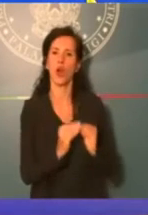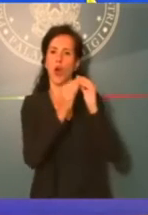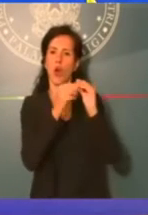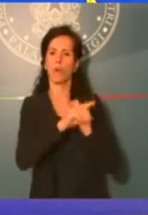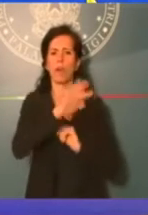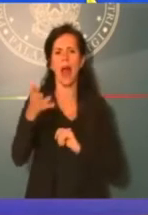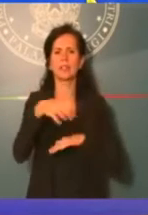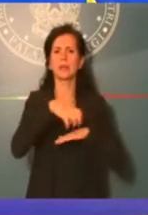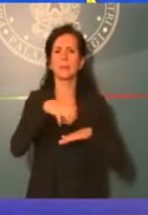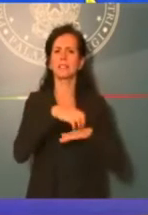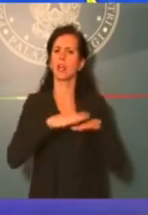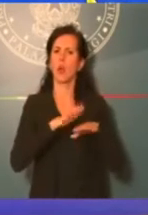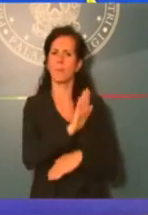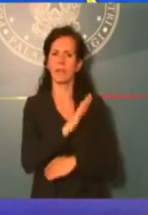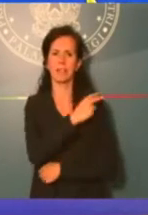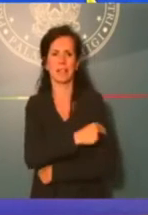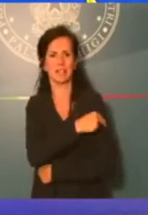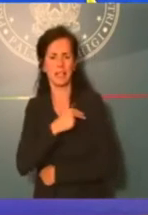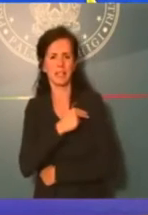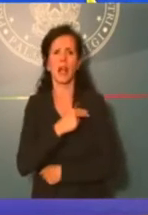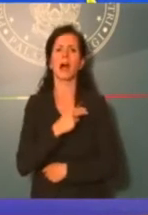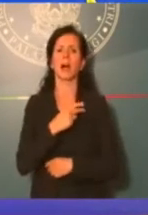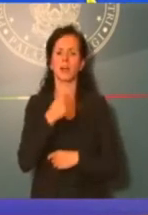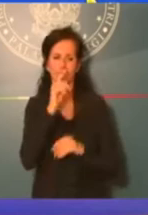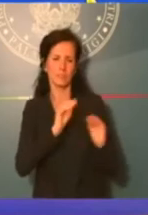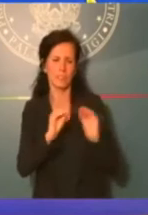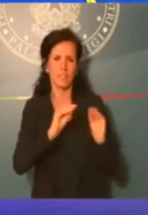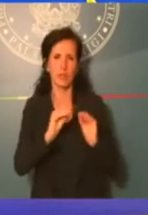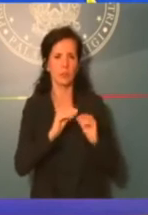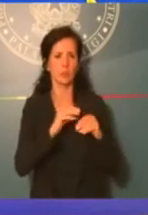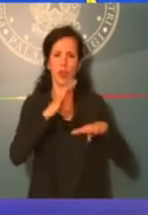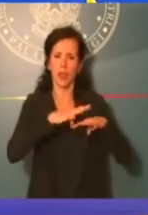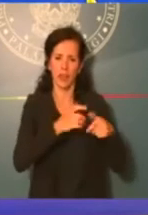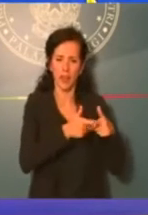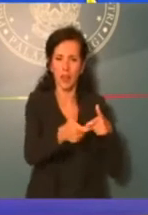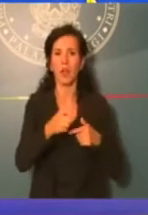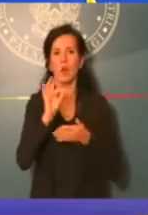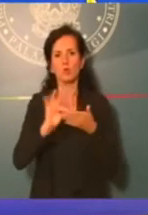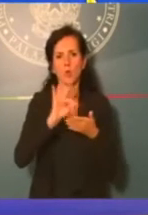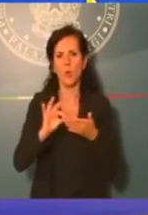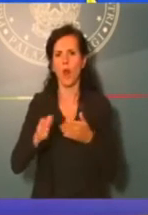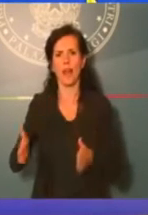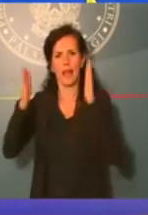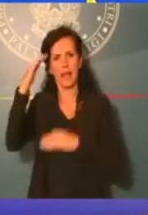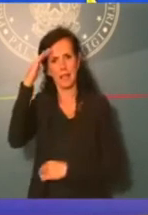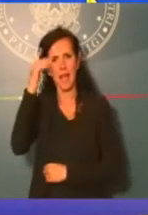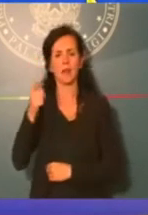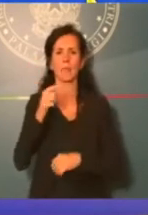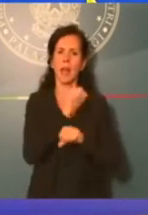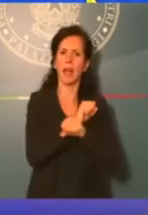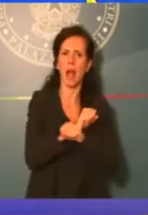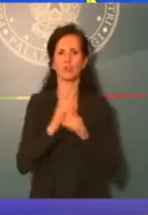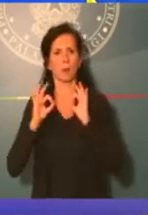Ministeri, Sanità, di Sesto Idrogeologico, Scuole, Caserme, Carceri, Polizia. Andremo quindi a